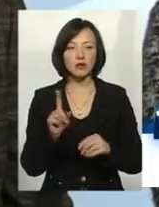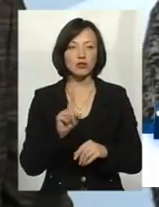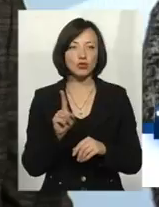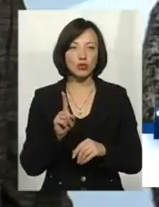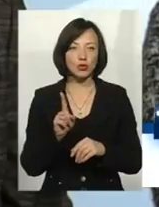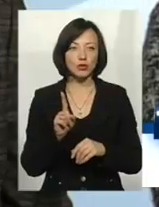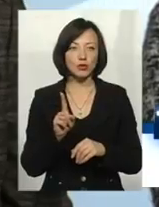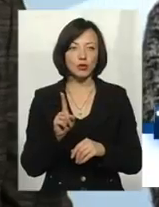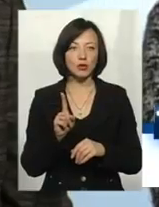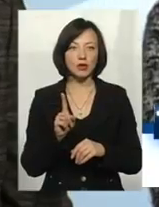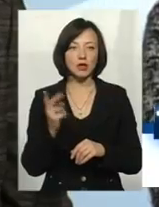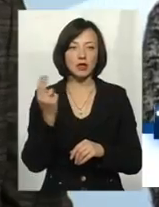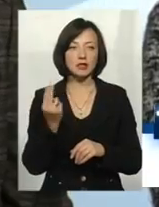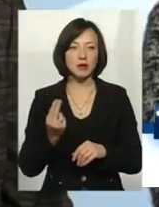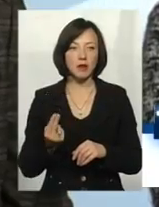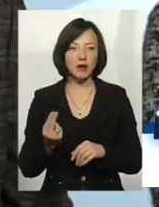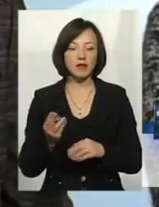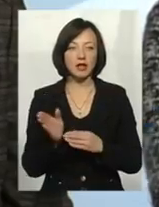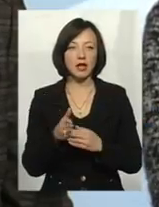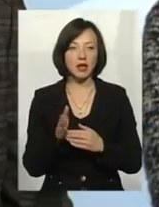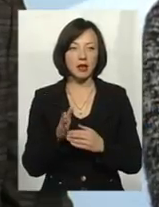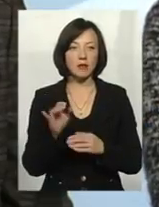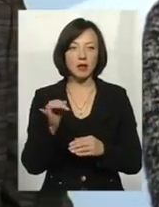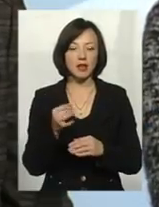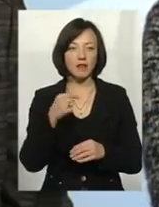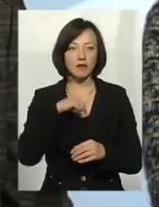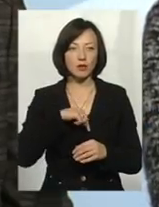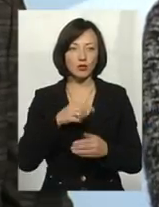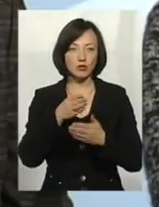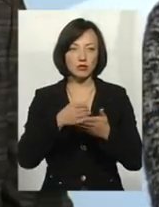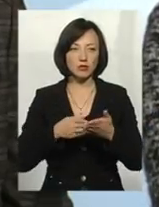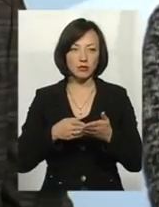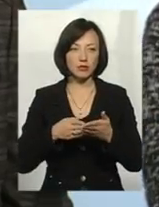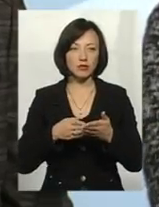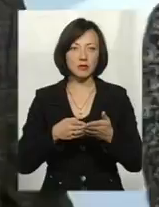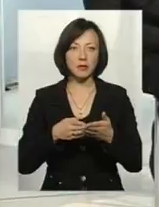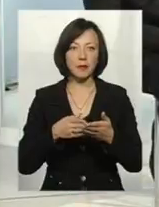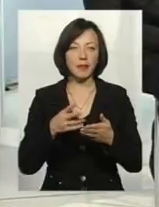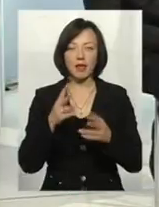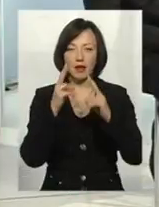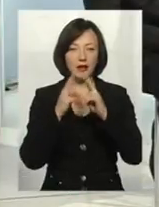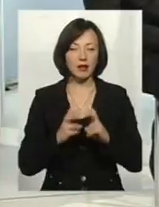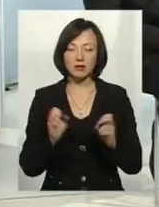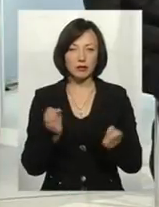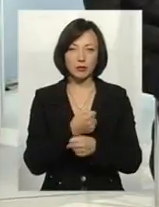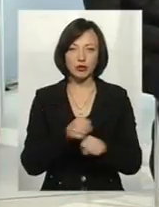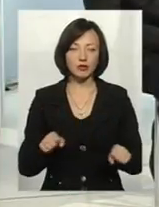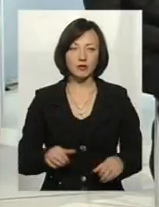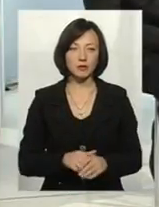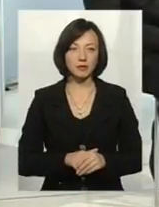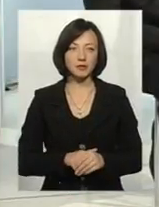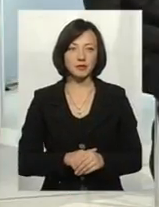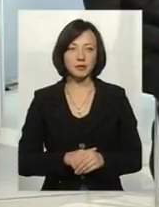забарвлення риби і внутрішні органи вже аналізу не показують,